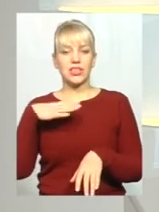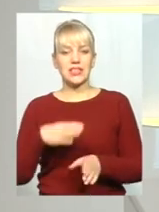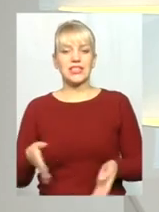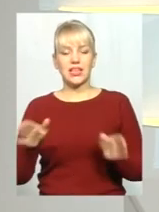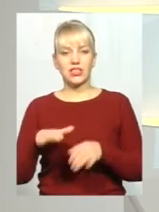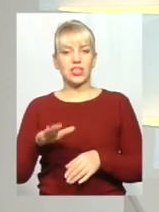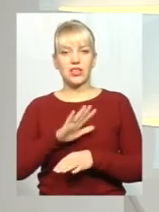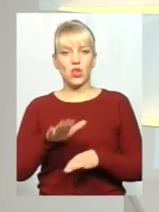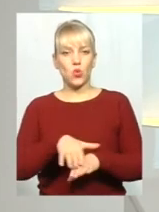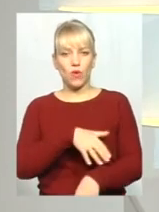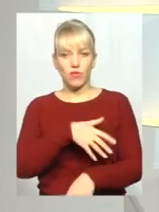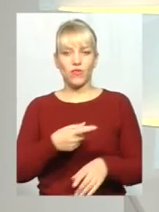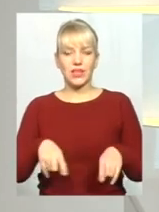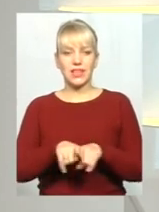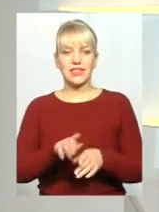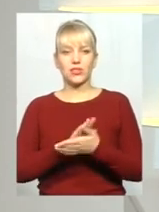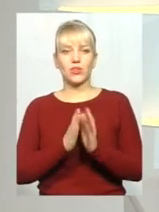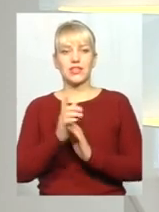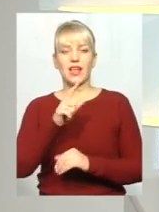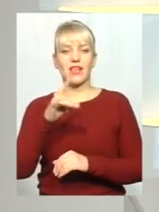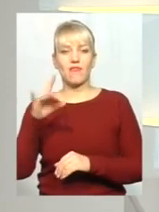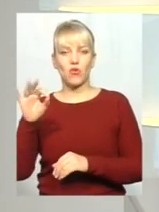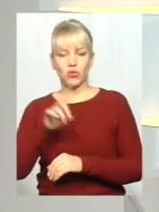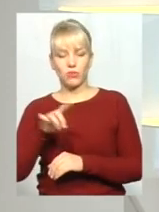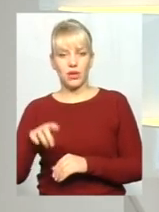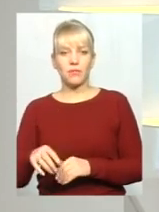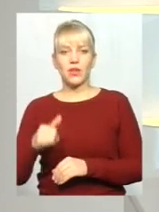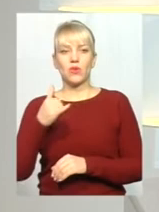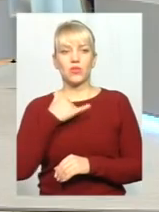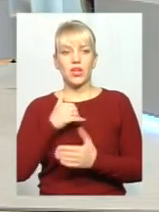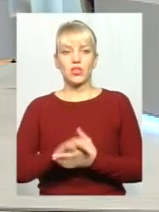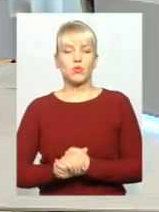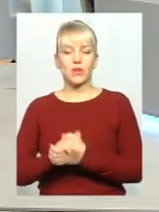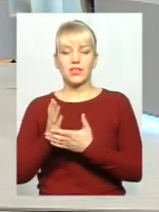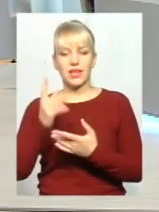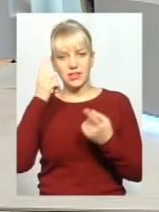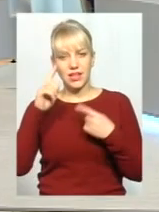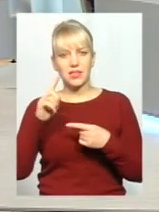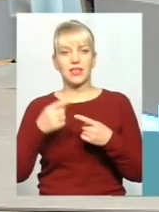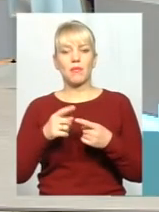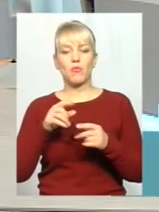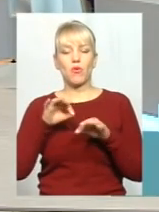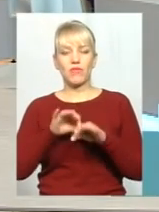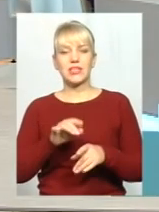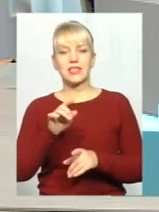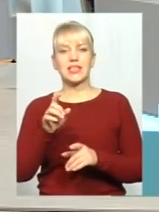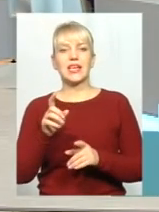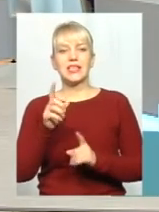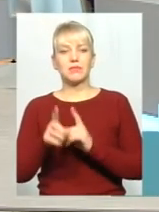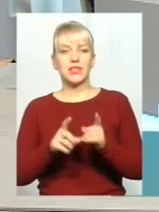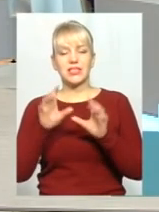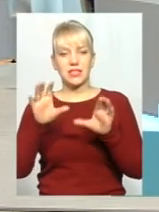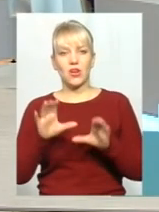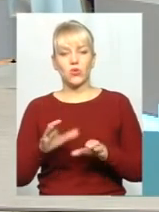недовго в цій ситуації з євро-номерами. І, цитую, у нашому комитеті є ідея про внесення змін до закону, згідно з якого ви можете розмитнити